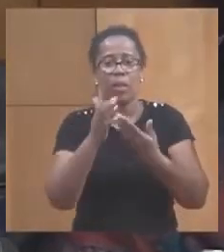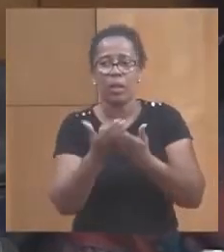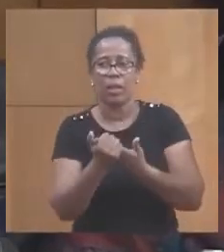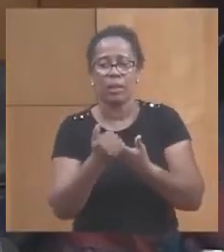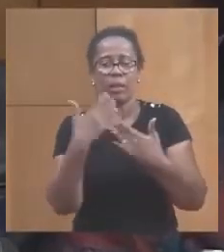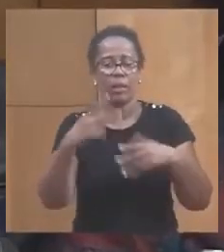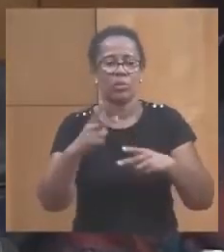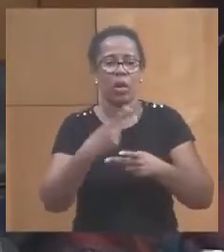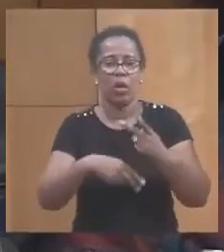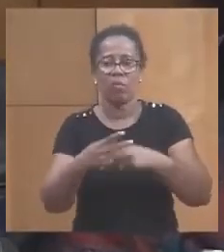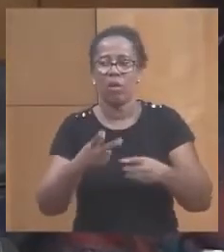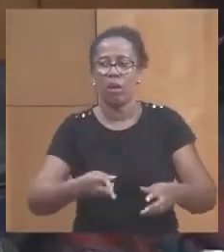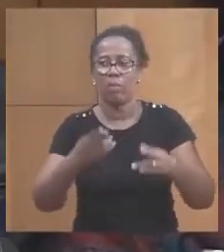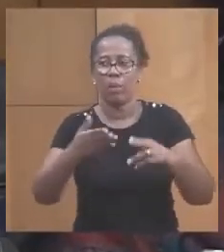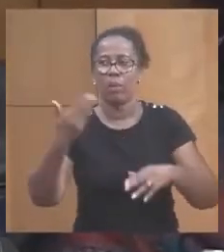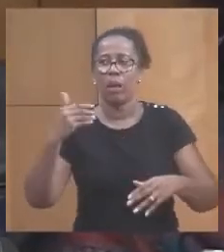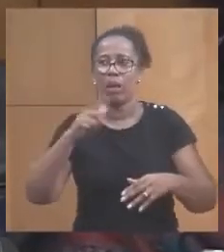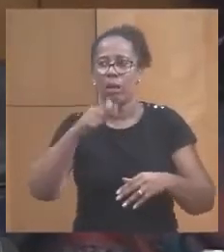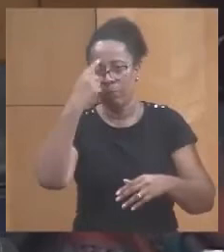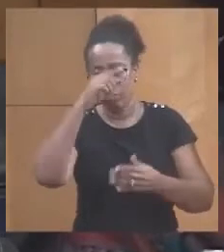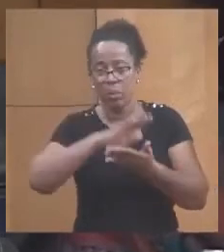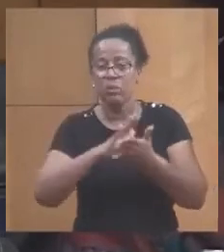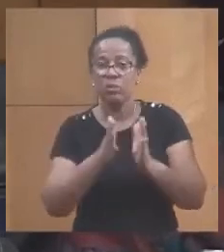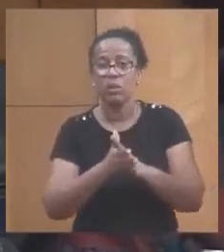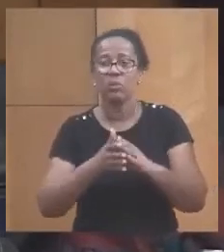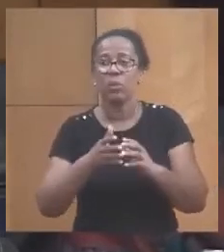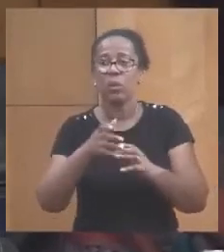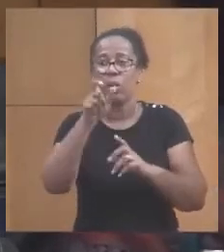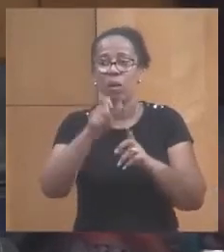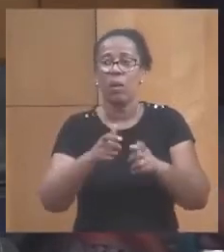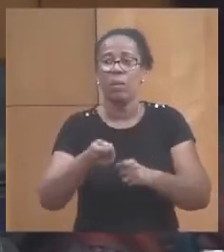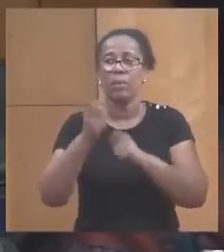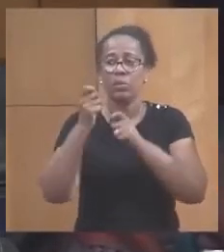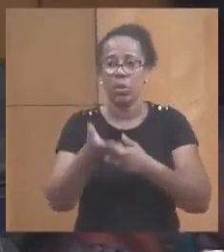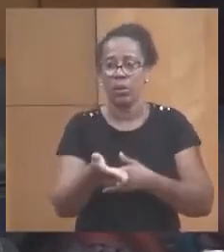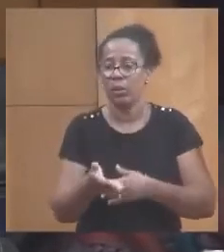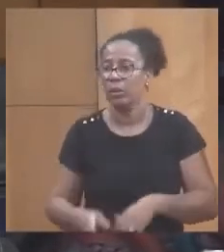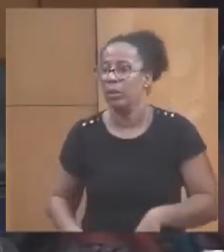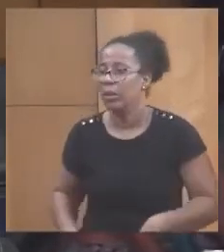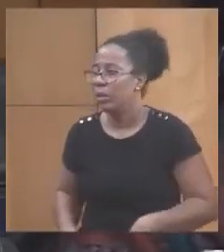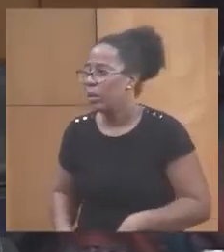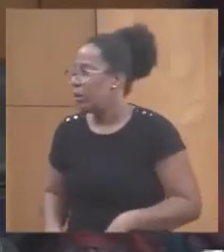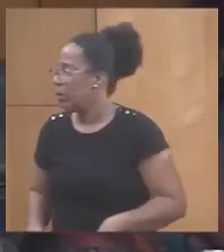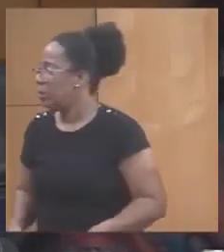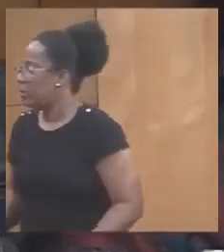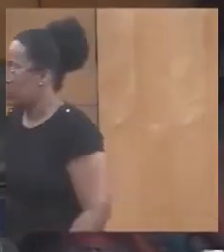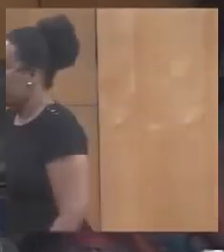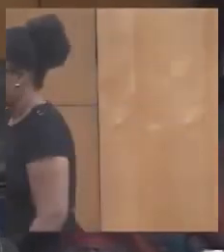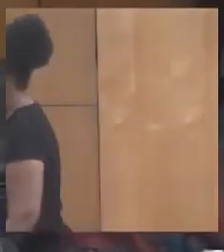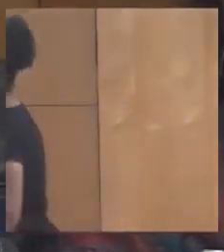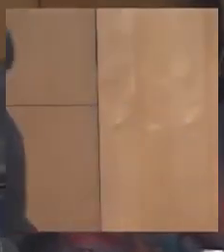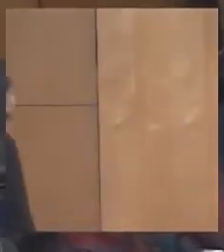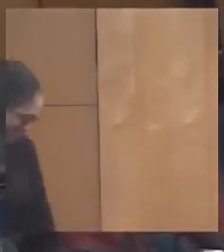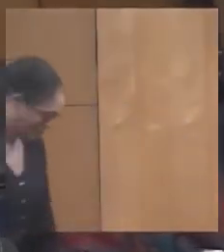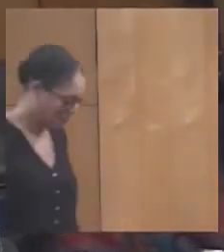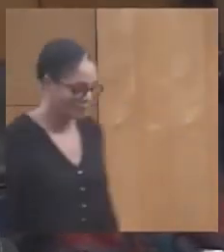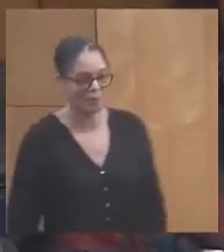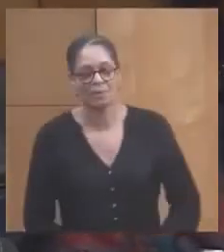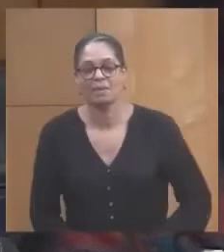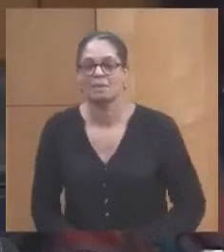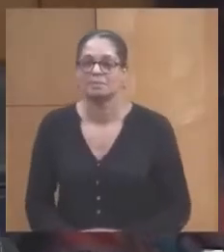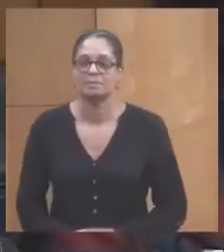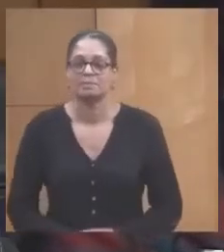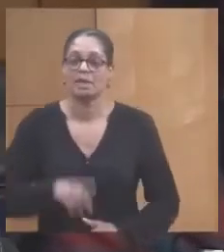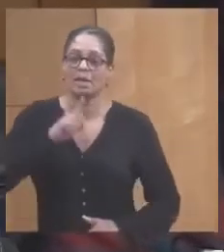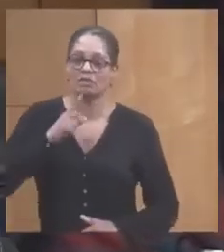avait été adressé à l'époque à l'Association des marins pêcheurs. Il faut se réjouir maintenant qu'il une décision prise sur la